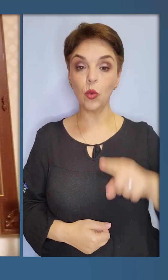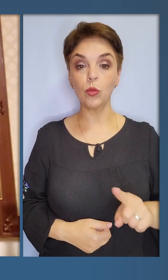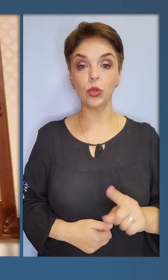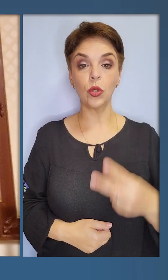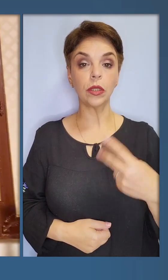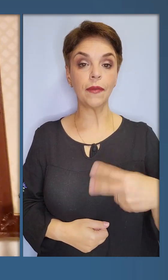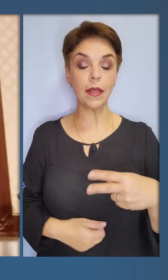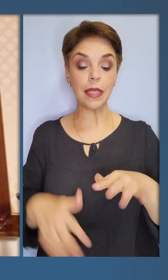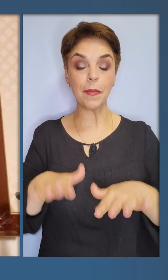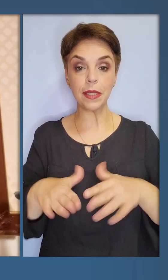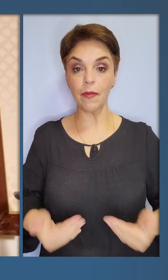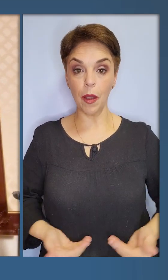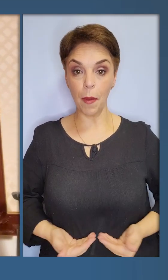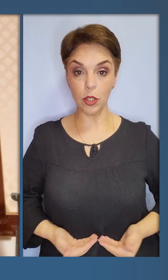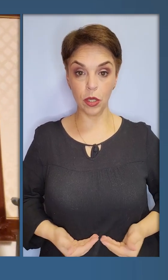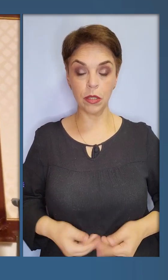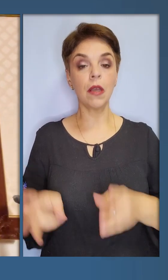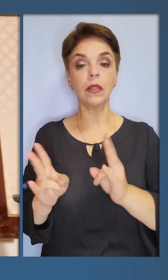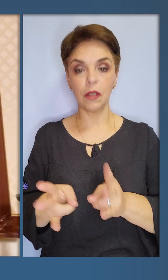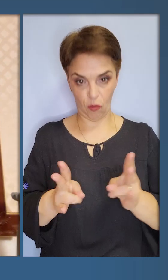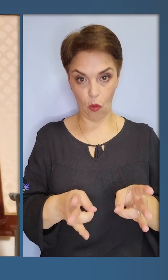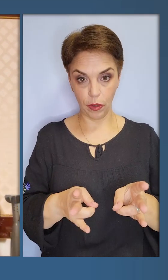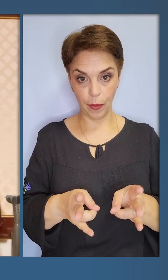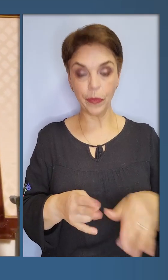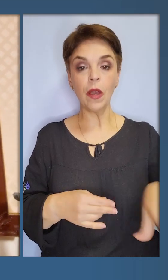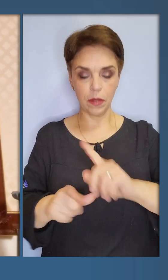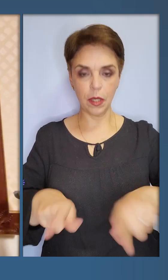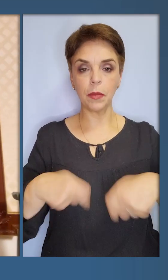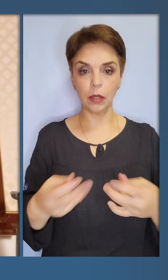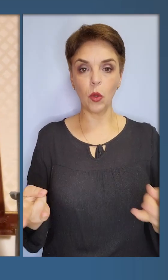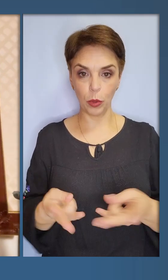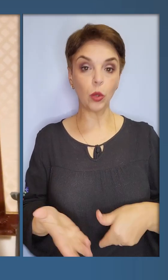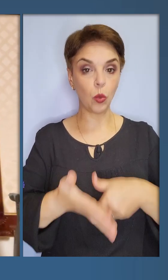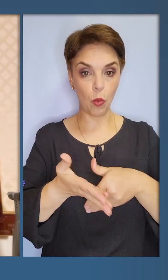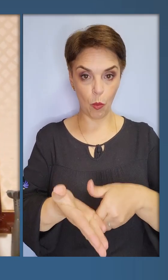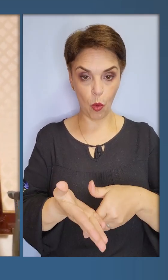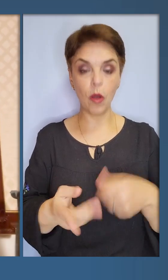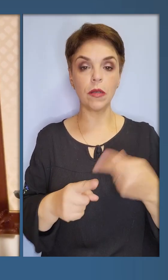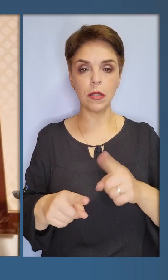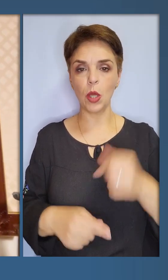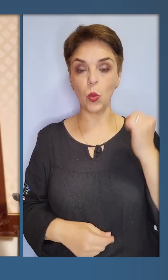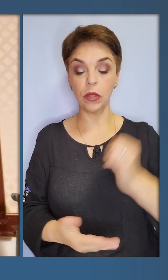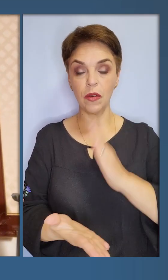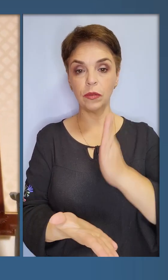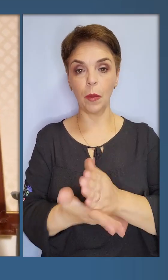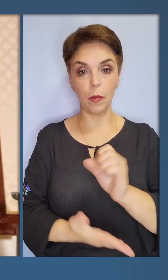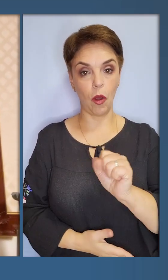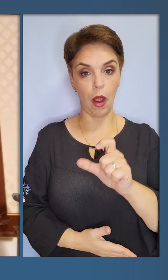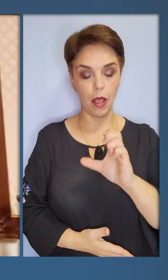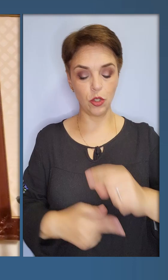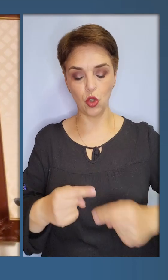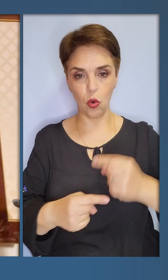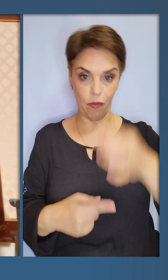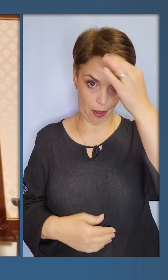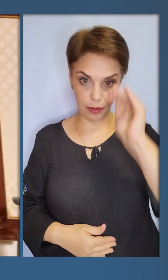що два десятки місцевих мешканців травмовані. Усім надана необхідна допомога. Це удар в напрямку АЕС –